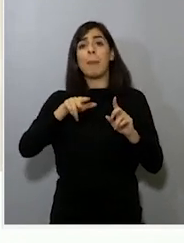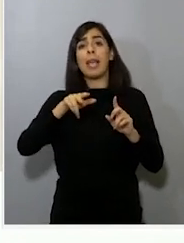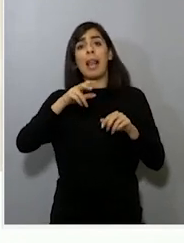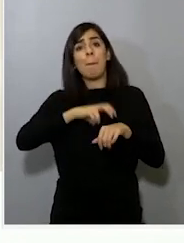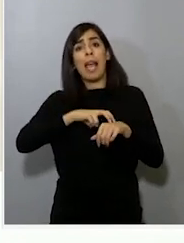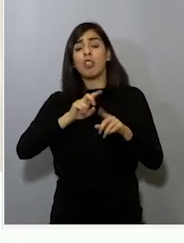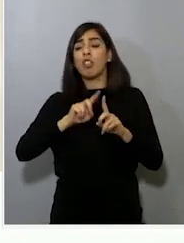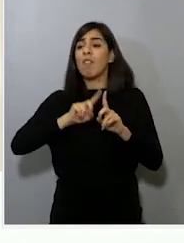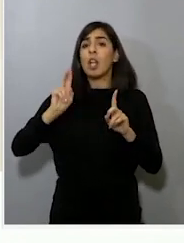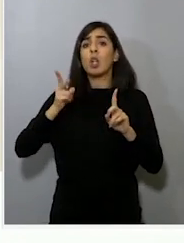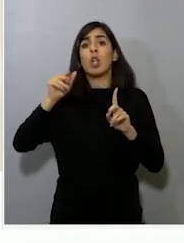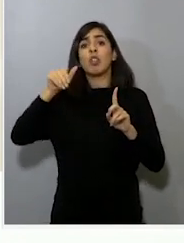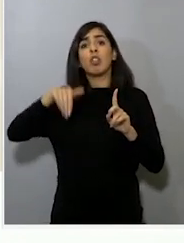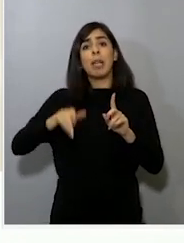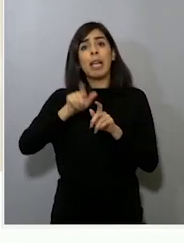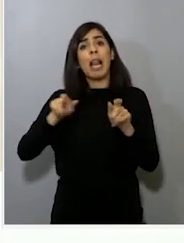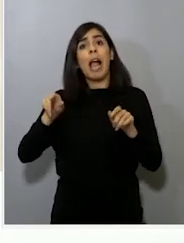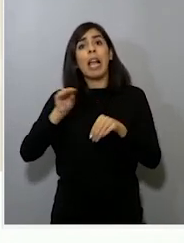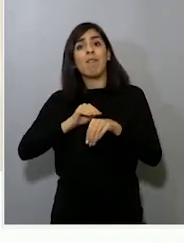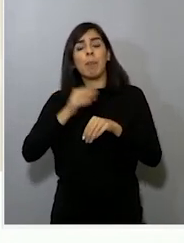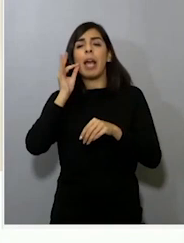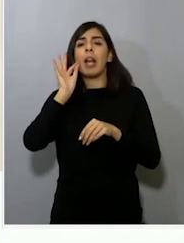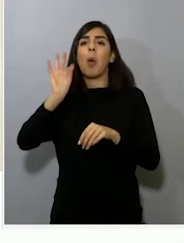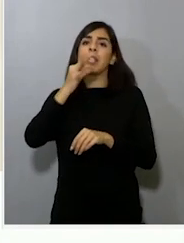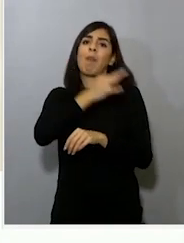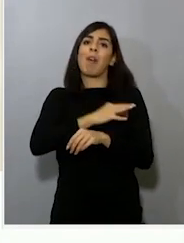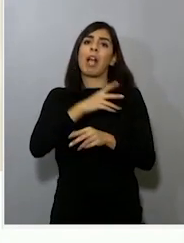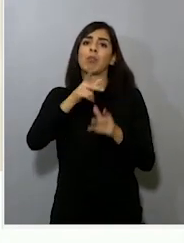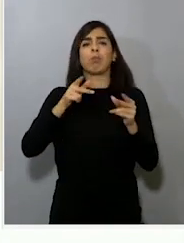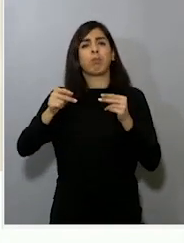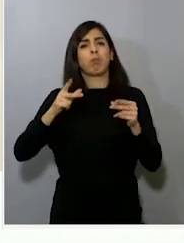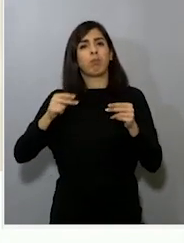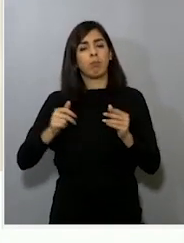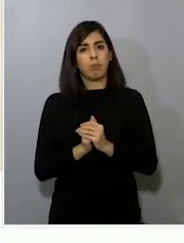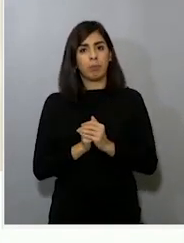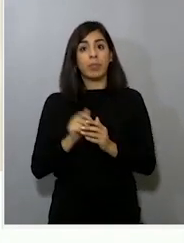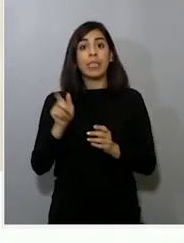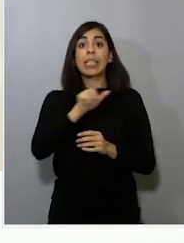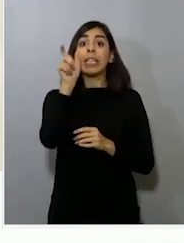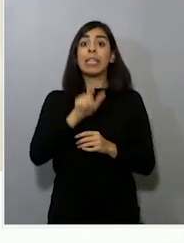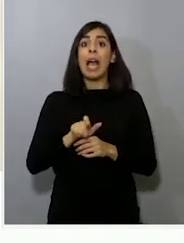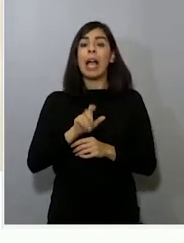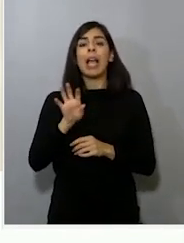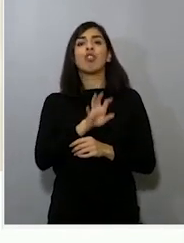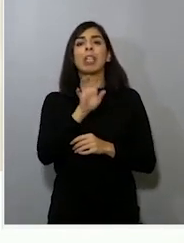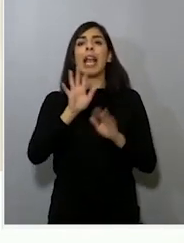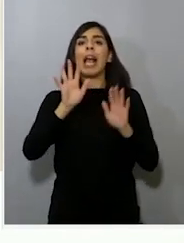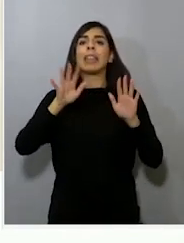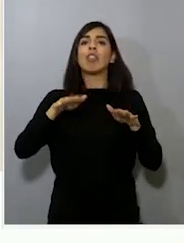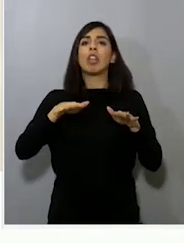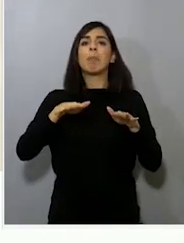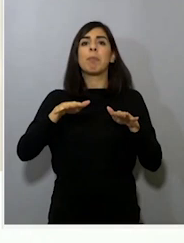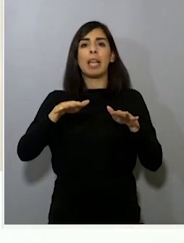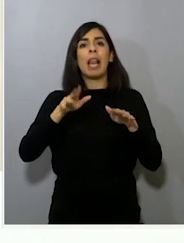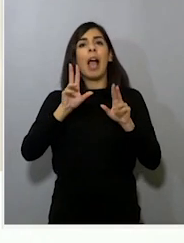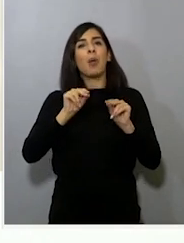a 12.000 infermieri. In Italia ci sono circa 10.000 neolaureati in medicina